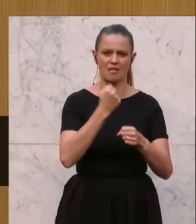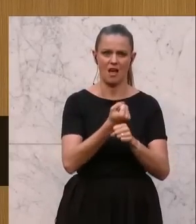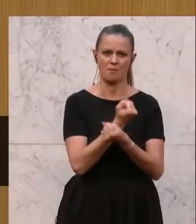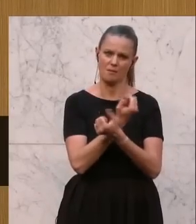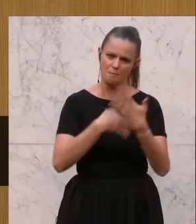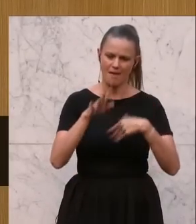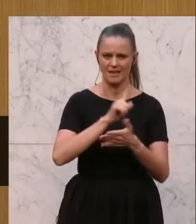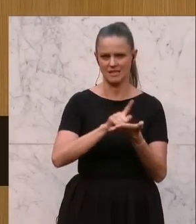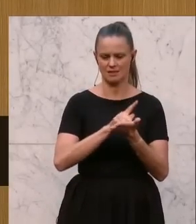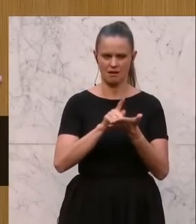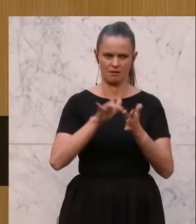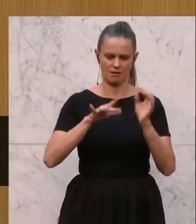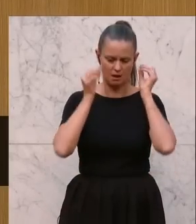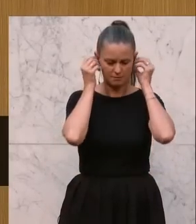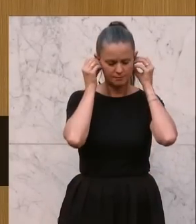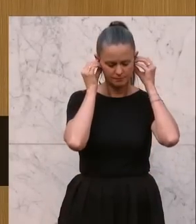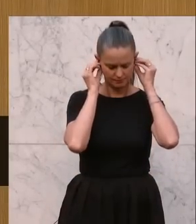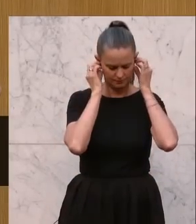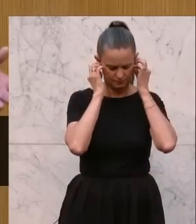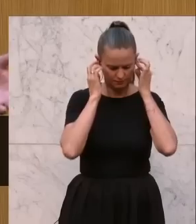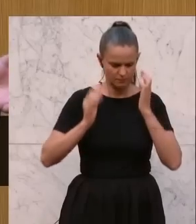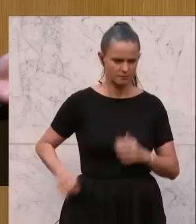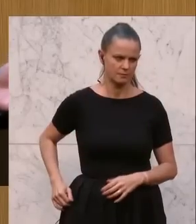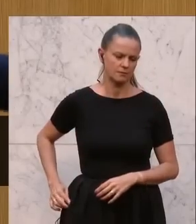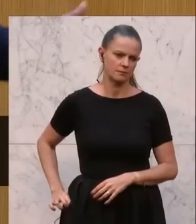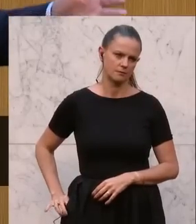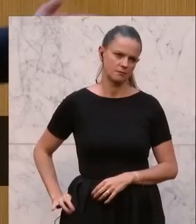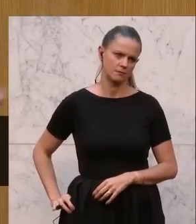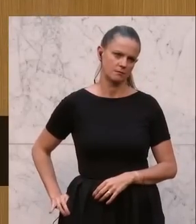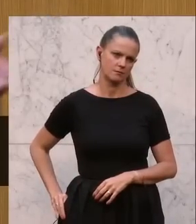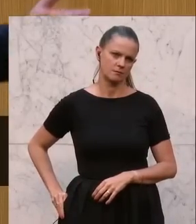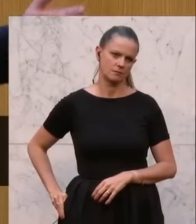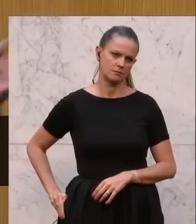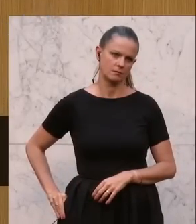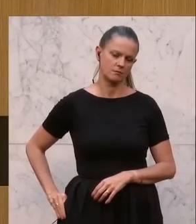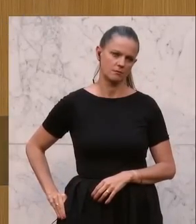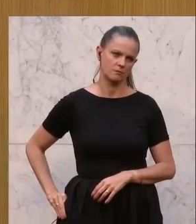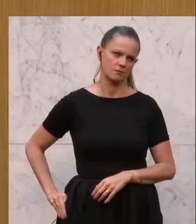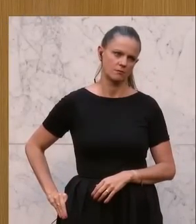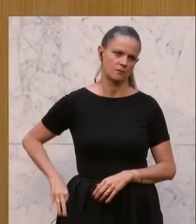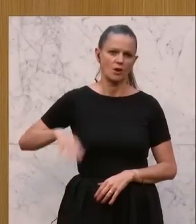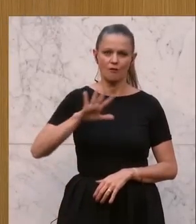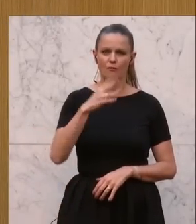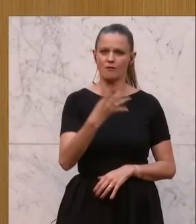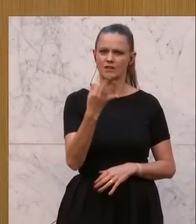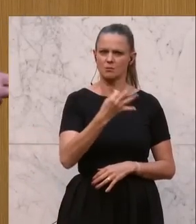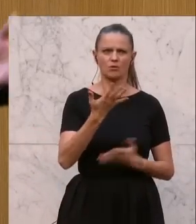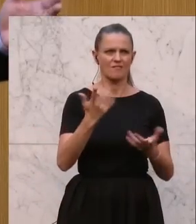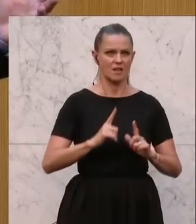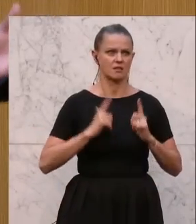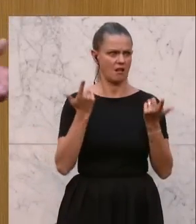sich, geschätzte Kolleginnen und Kollegen. Und was haben wir jetzt da die letzten 45 Minuten erlebt?